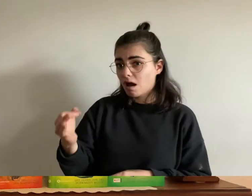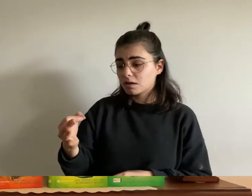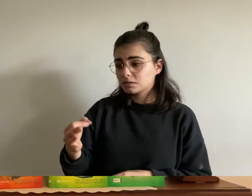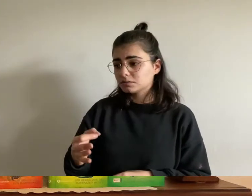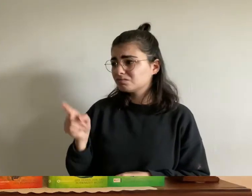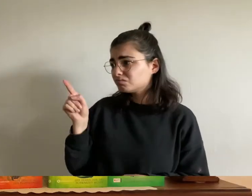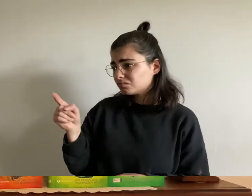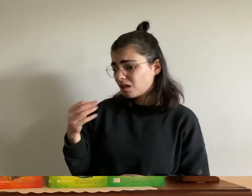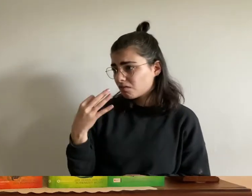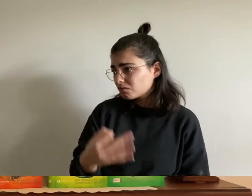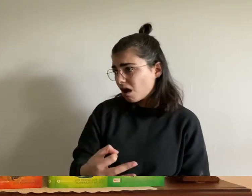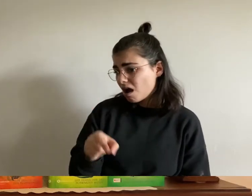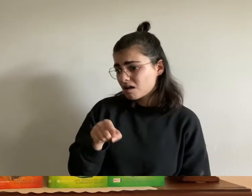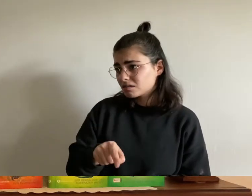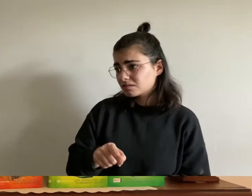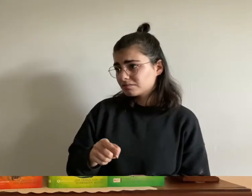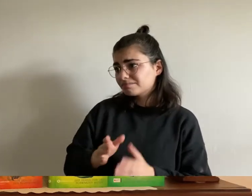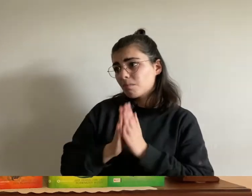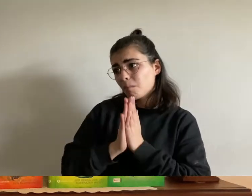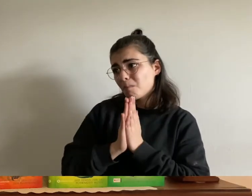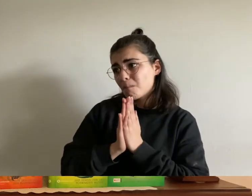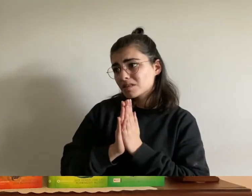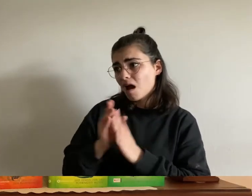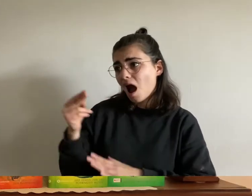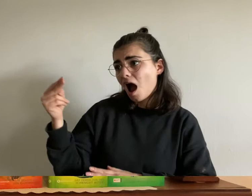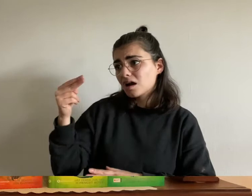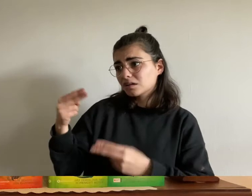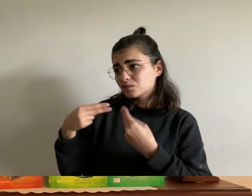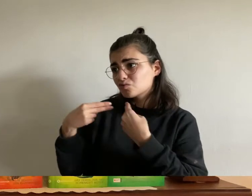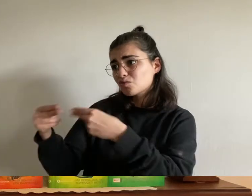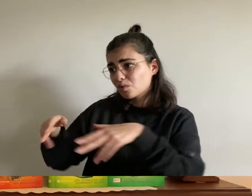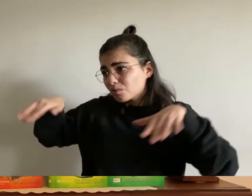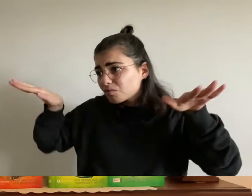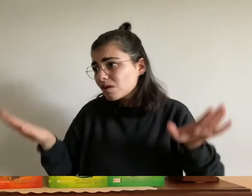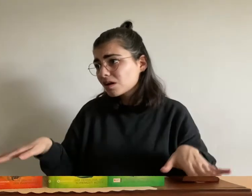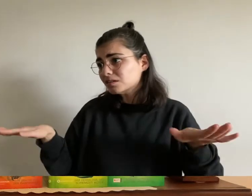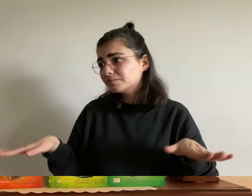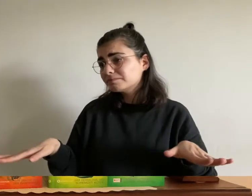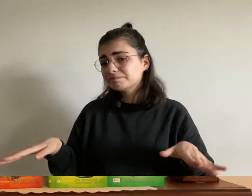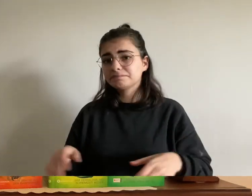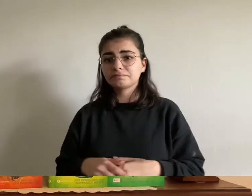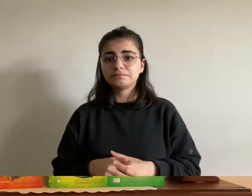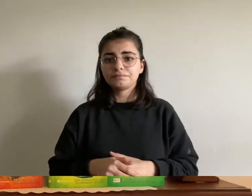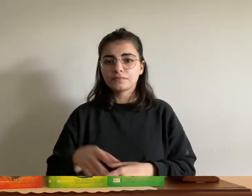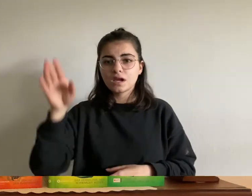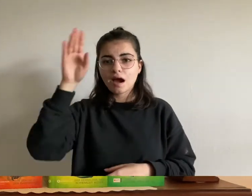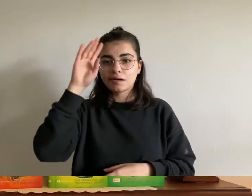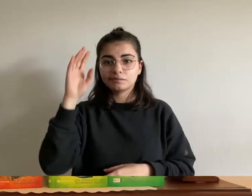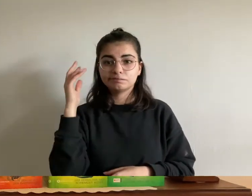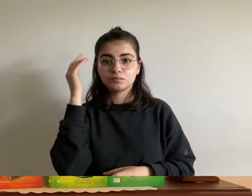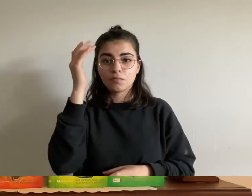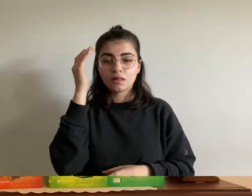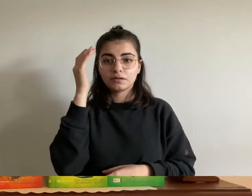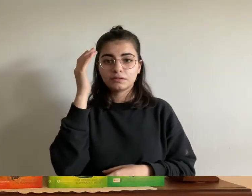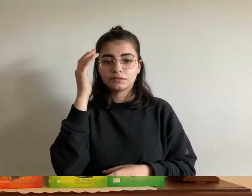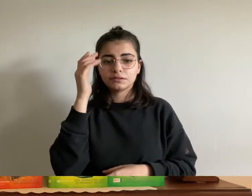eric dachte für einen augenblick nach adana würde das bestimmt tun allerdings gab es noch etwas anderes das ihm